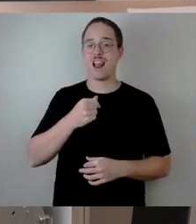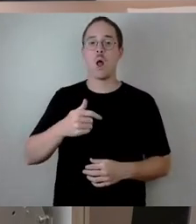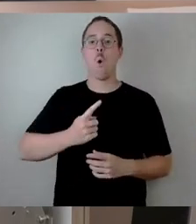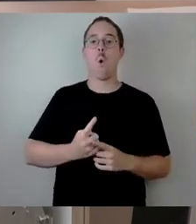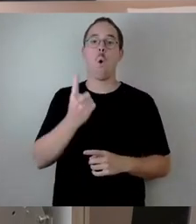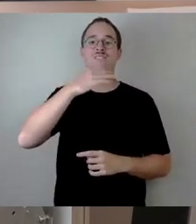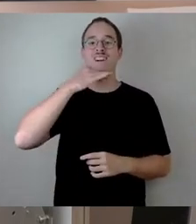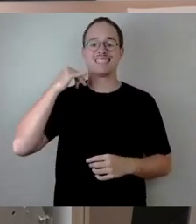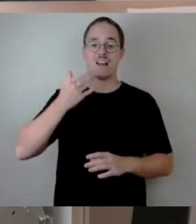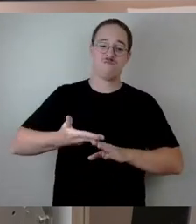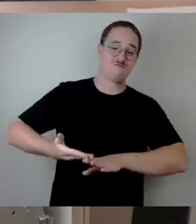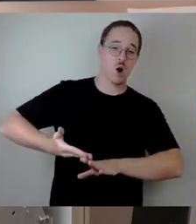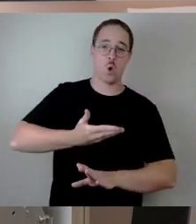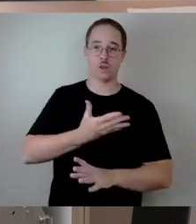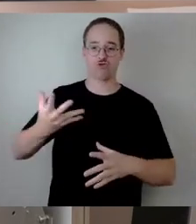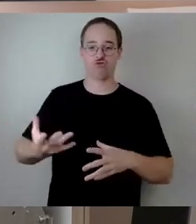der Schwebe sind, fertig sein.